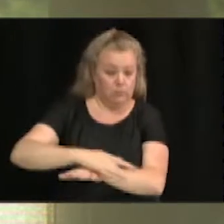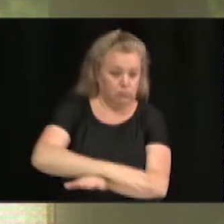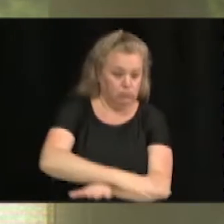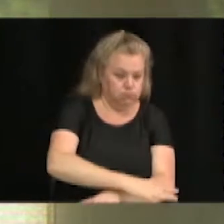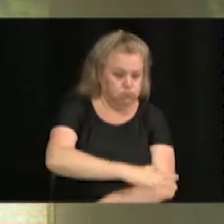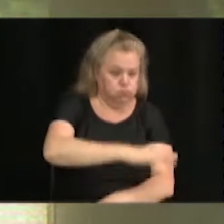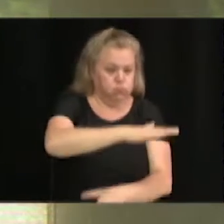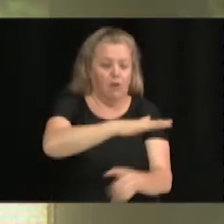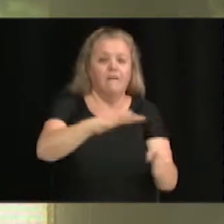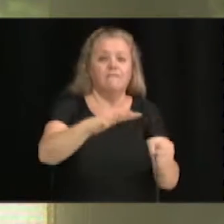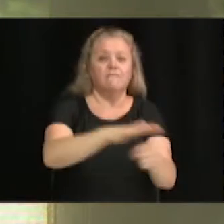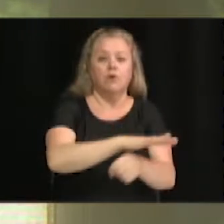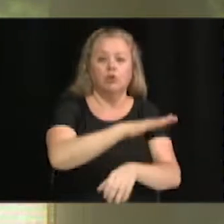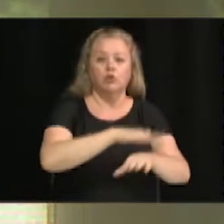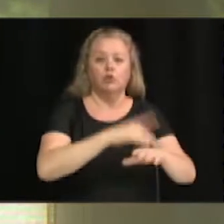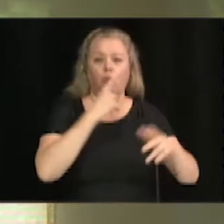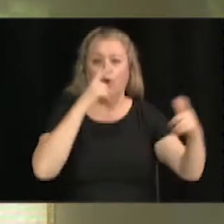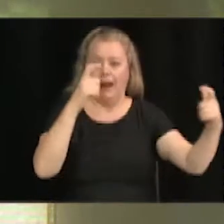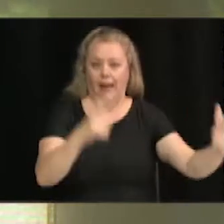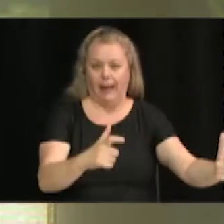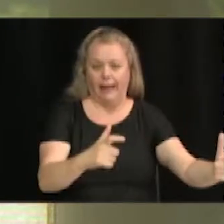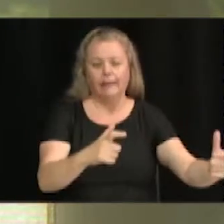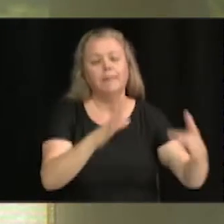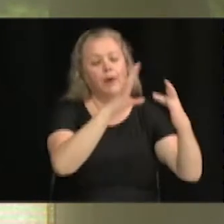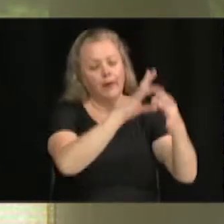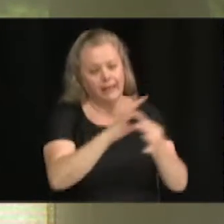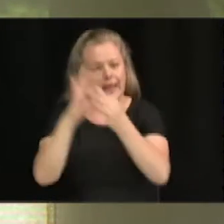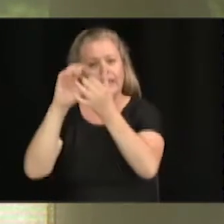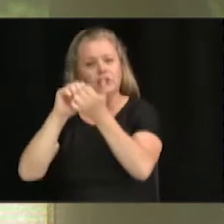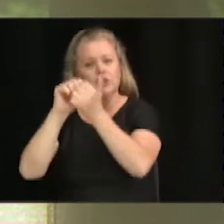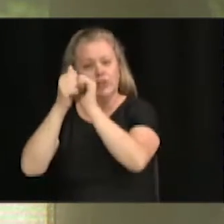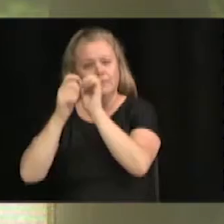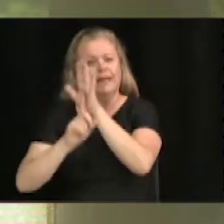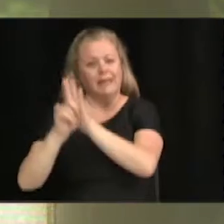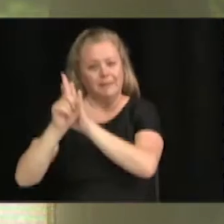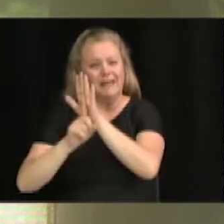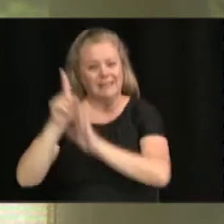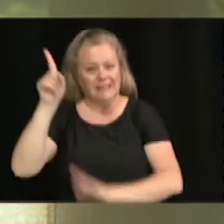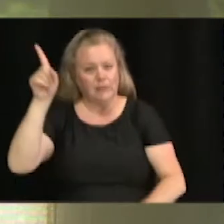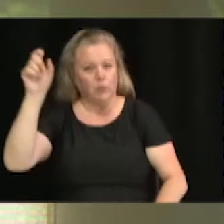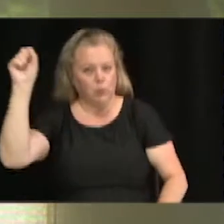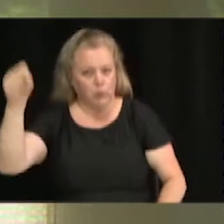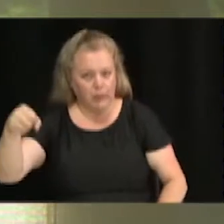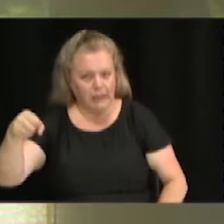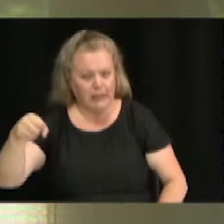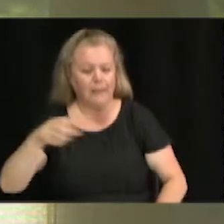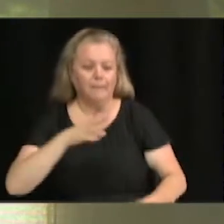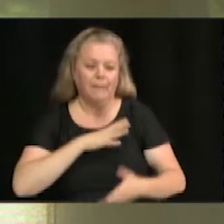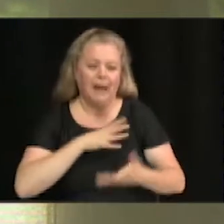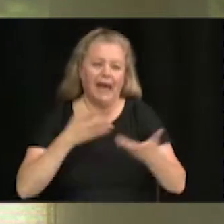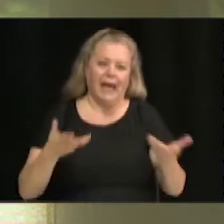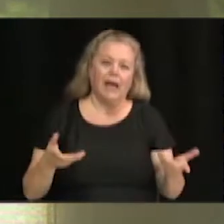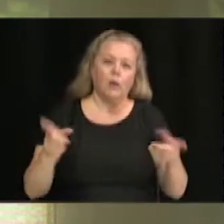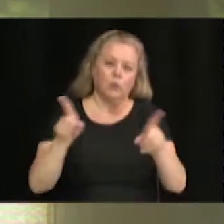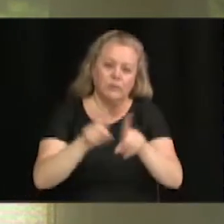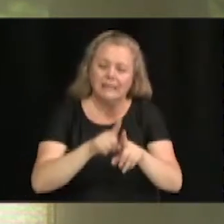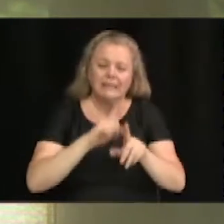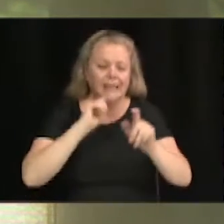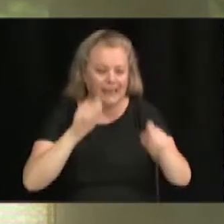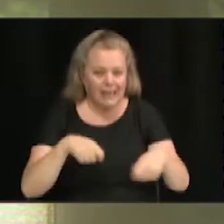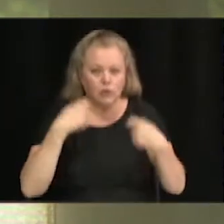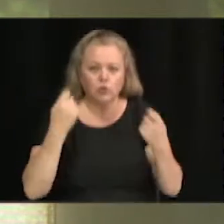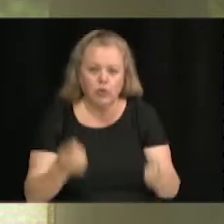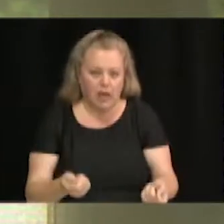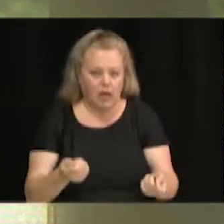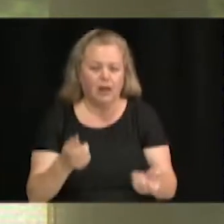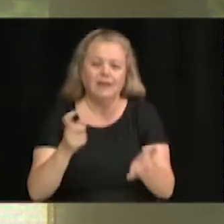compte, bien sûr, mais c'est un phénomène naturel. Quand la construction s'est faite dans les années 70, on savait qu'éventuellement, il y aurait